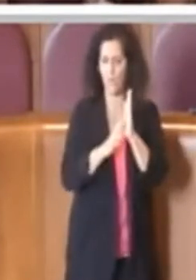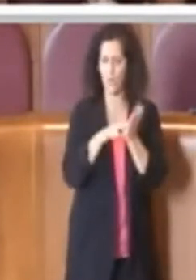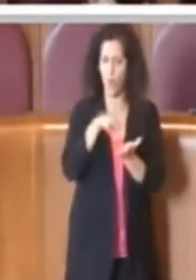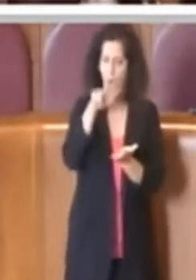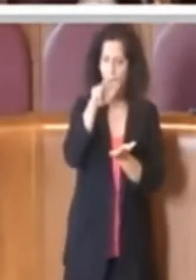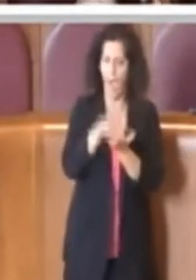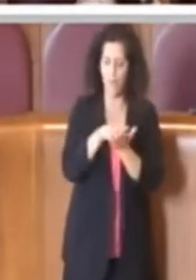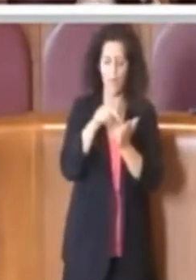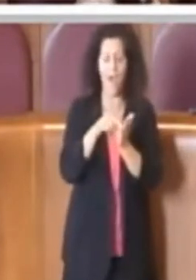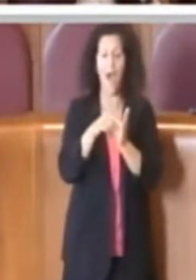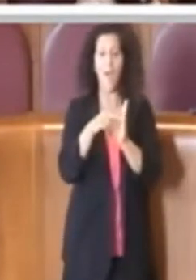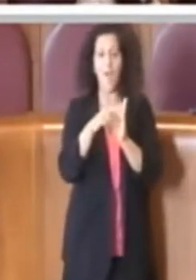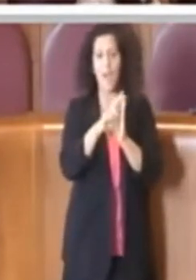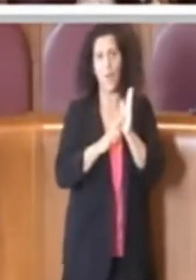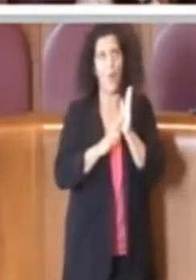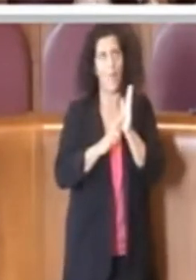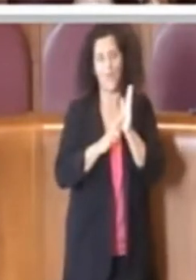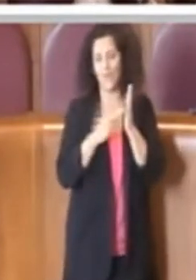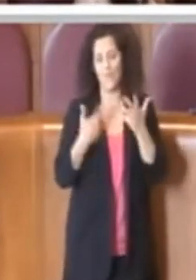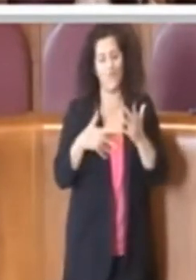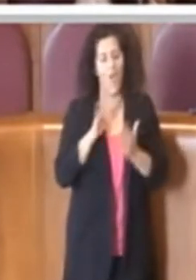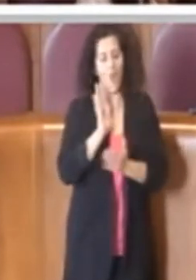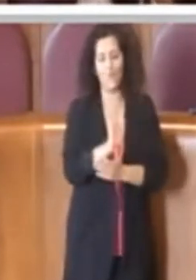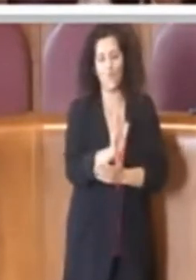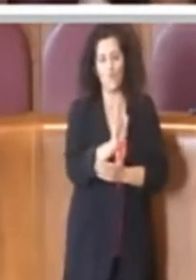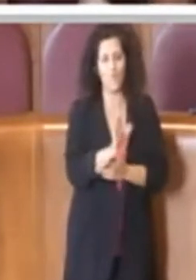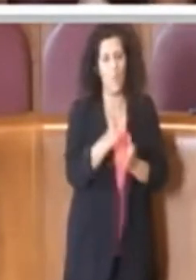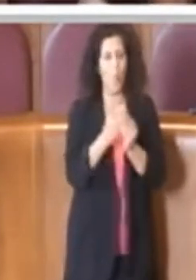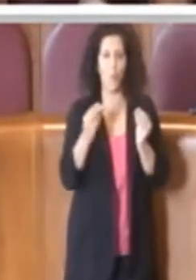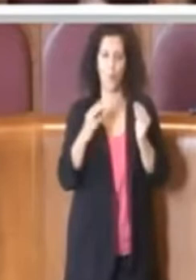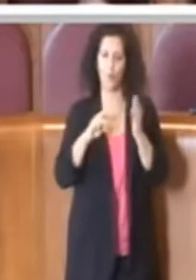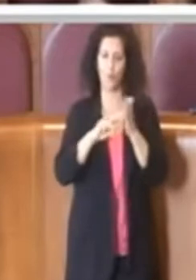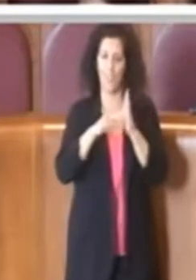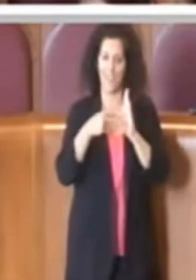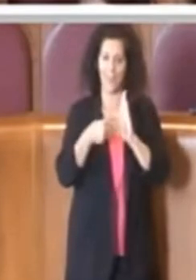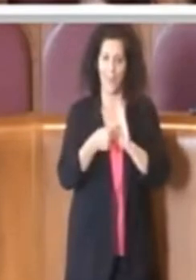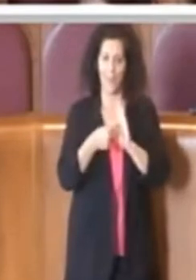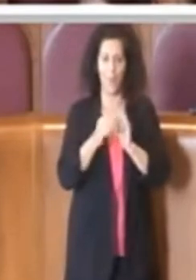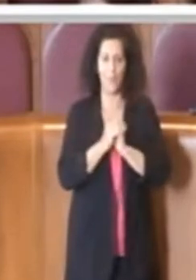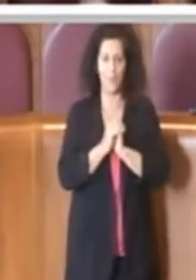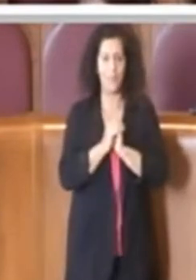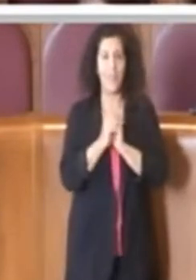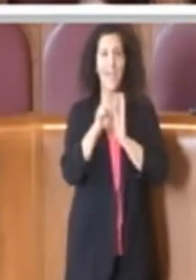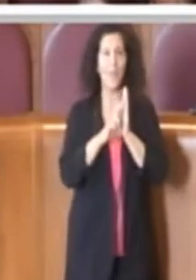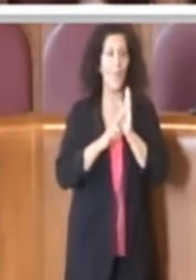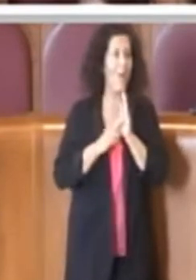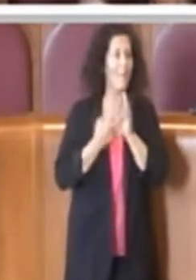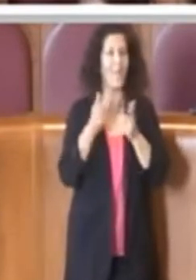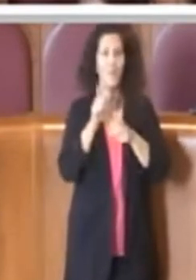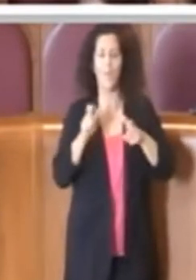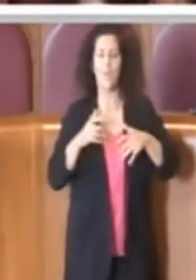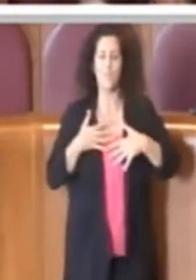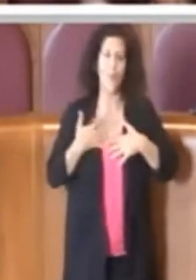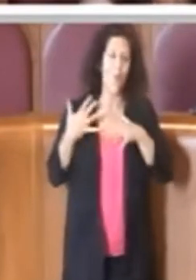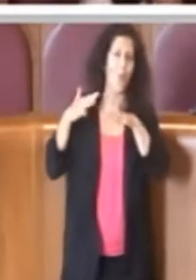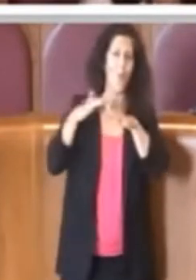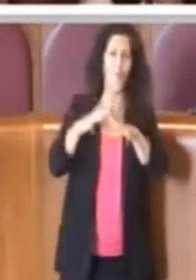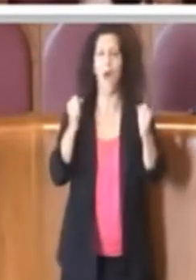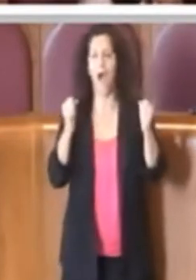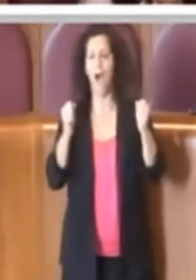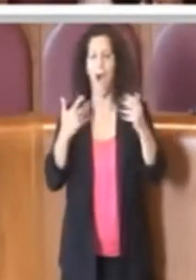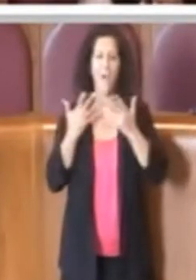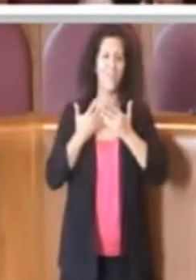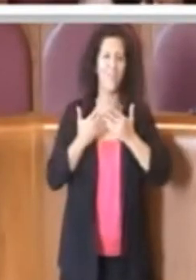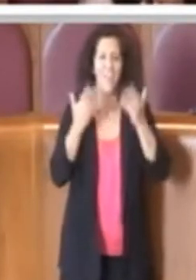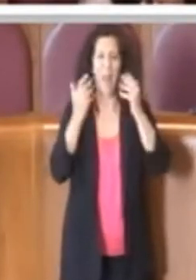contenuto profondamente tecnico. Probabilmente non è il regolamento che appassiona le folle per dire che finalmente abbiamo il nuovo